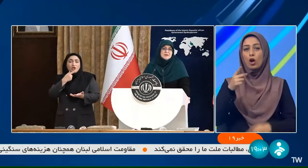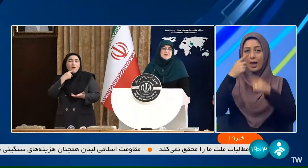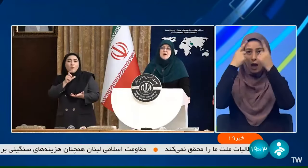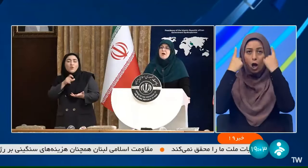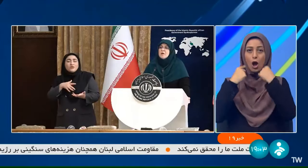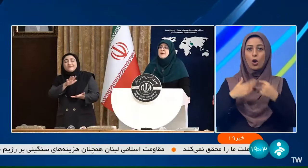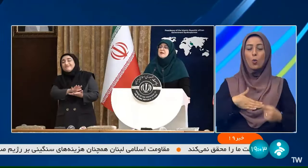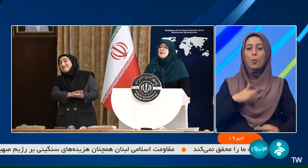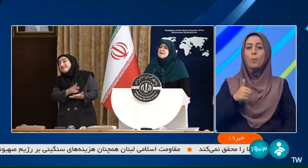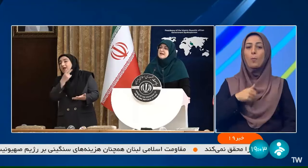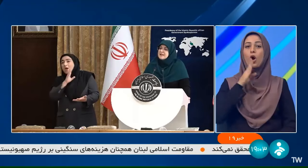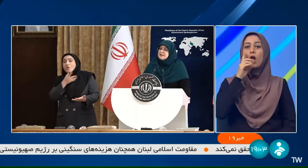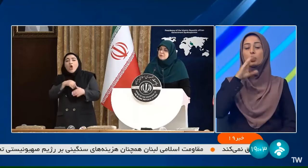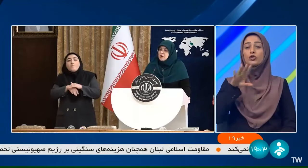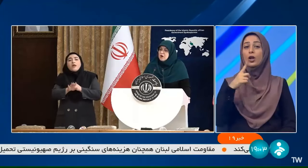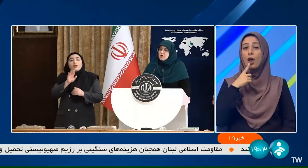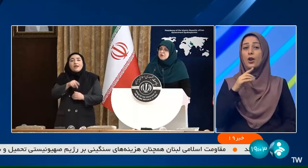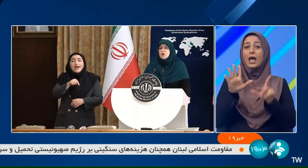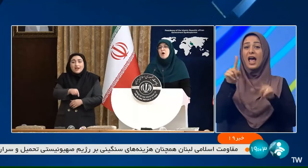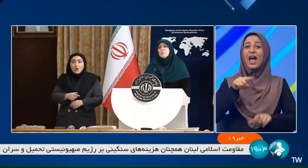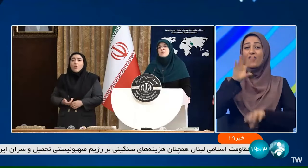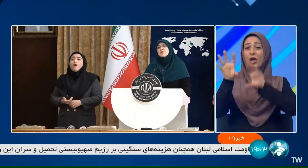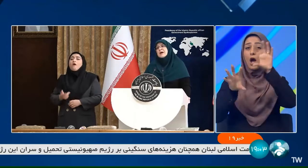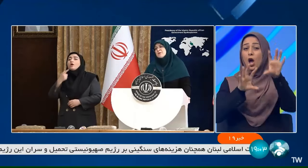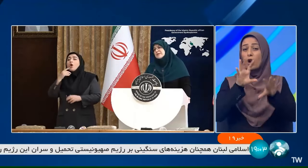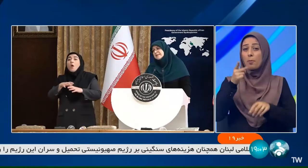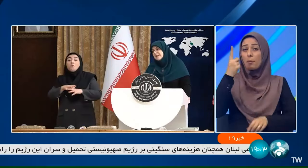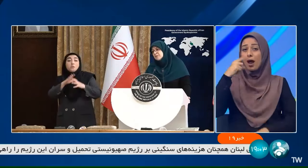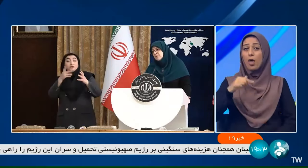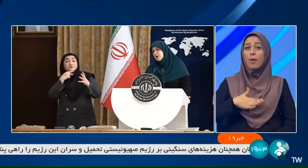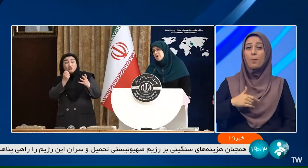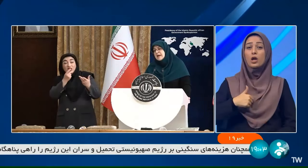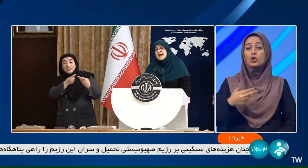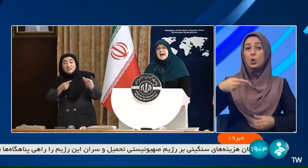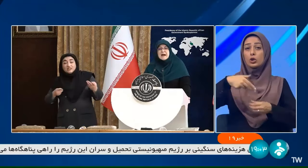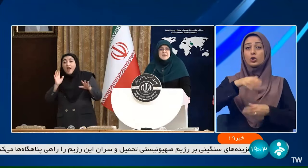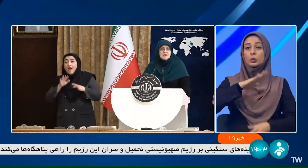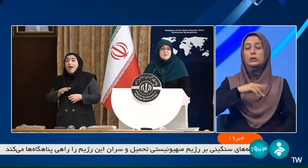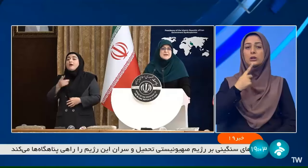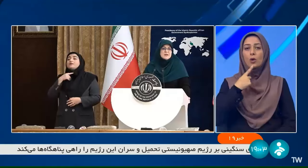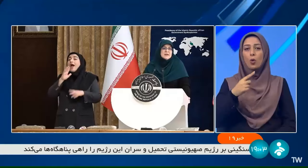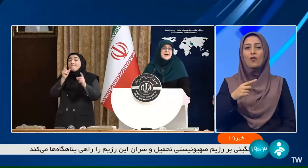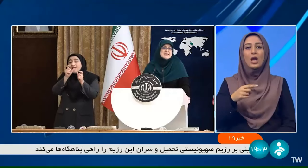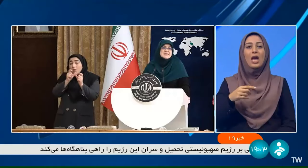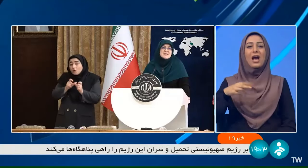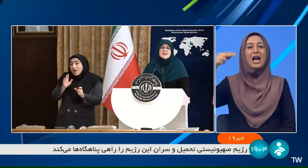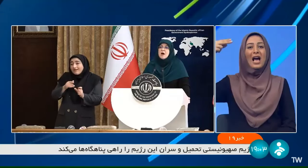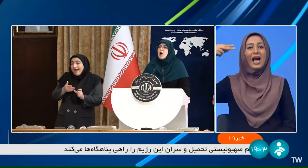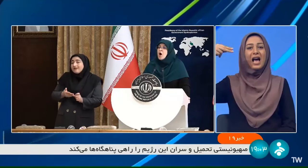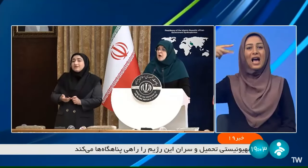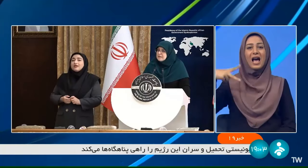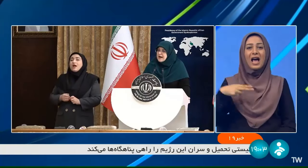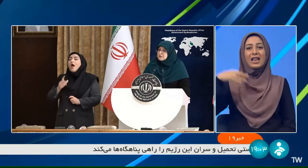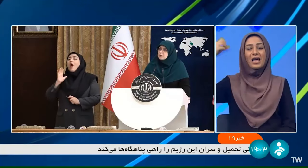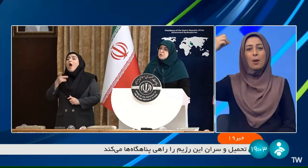مهاجرانی با بیان این که 7 درصد آلودگی ها مربوط به مازد سوزیز تحکید کرد روند قط برکاهشی و سخت نیروگاه ها